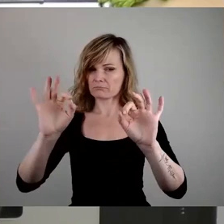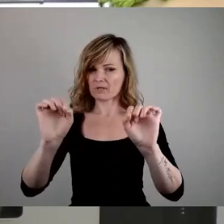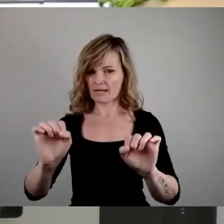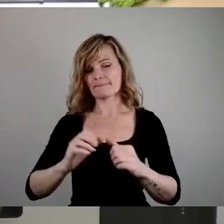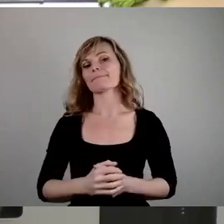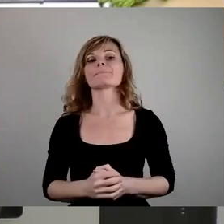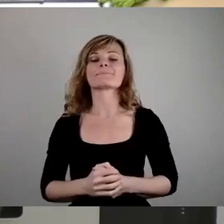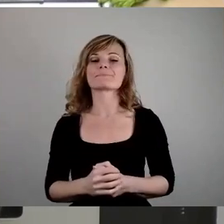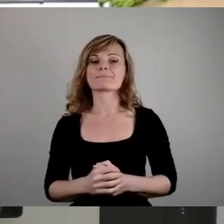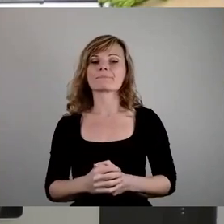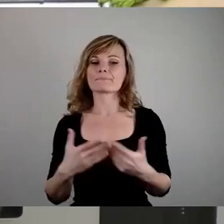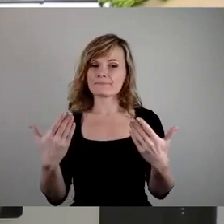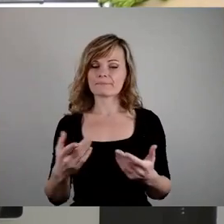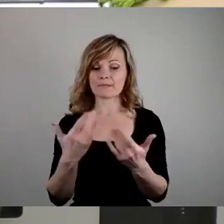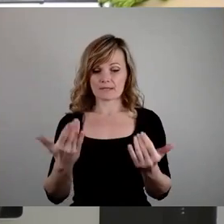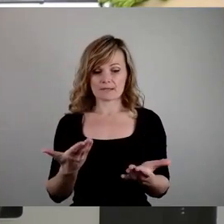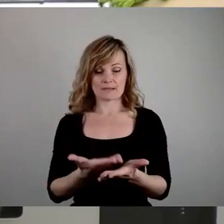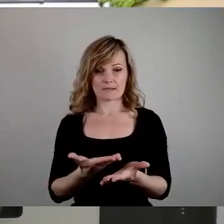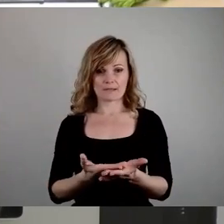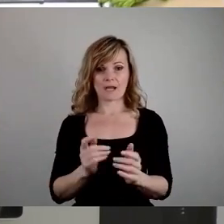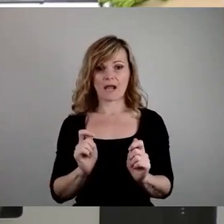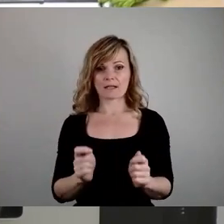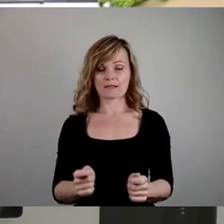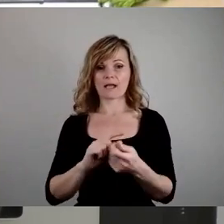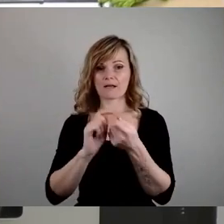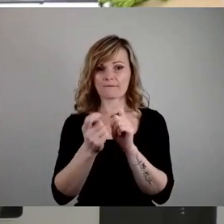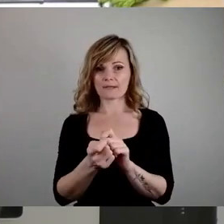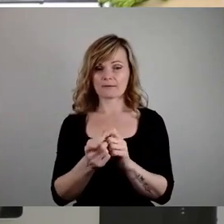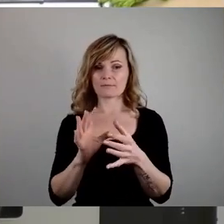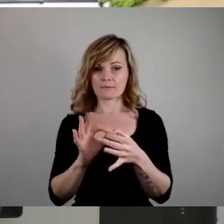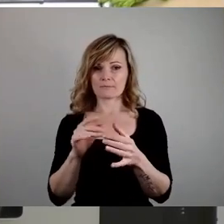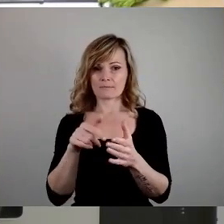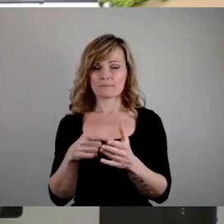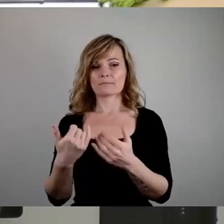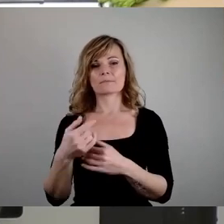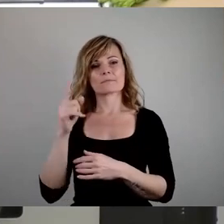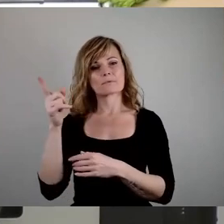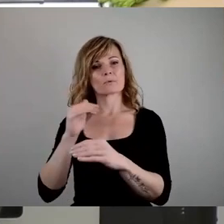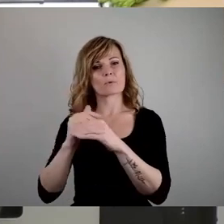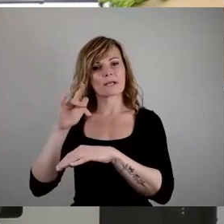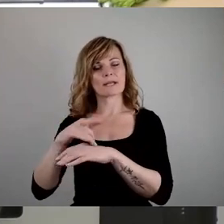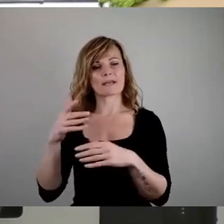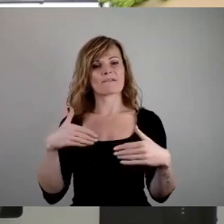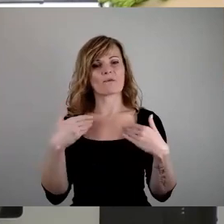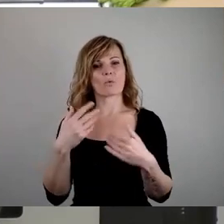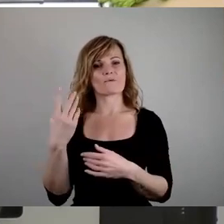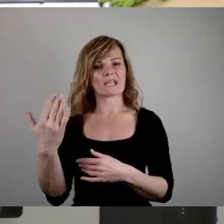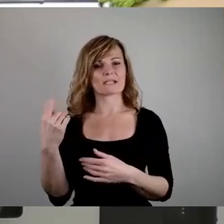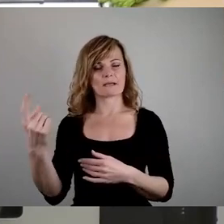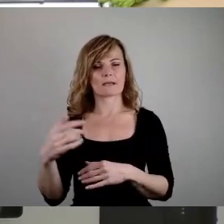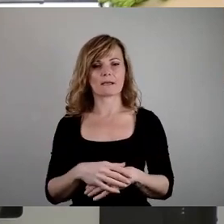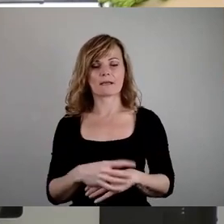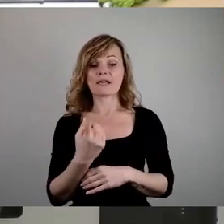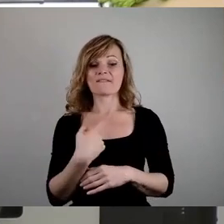Zum vorliegenden Änderungsantrag und der Kollegin Vrowiese dann, kurzer Hinweis dann, also wenn wir so einen Antrag oder andere Fraktionen das